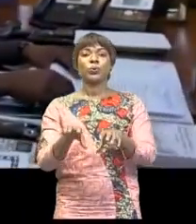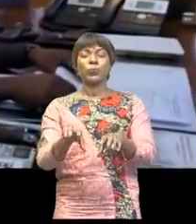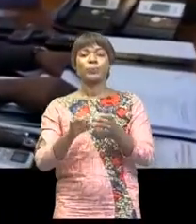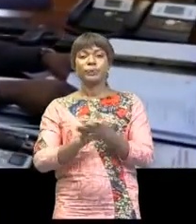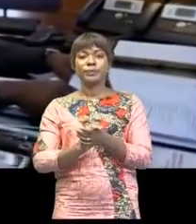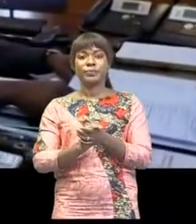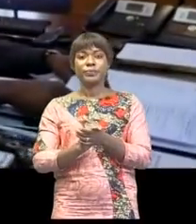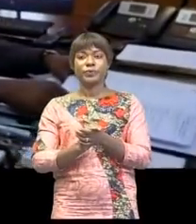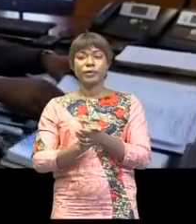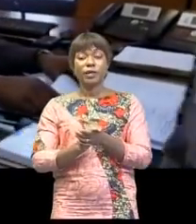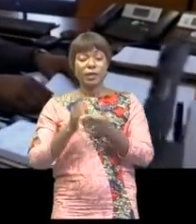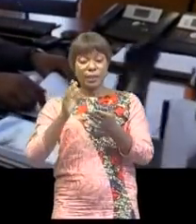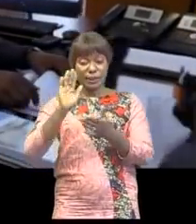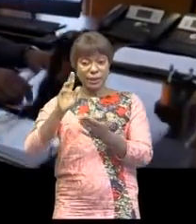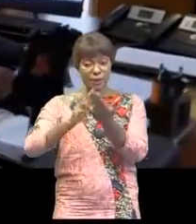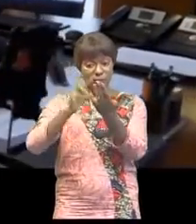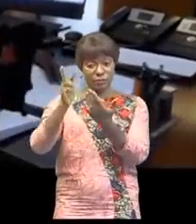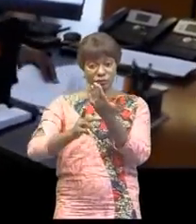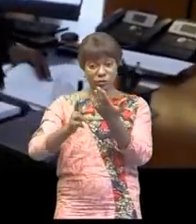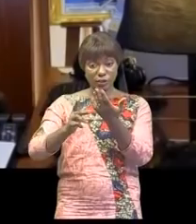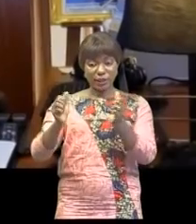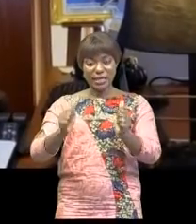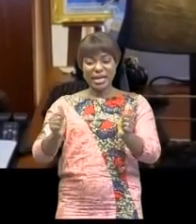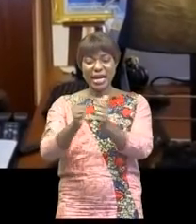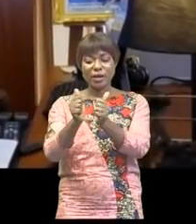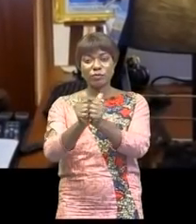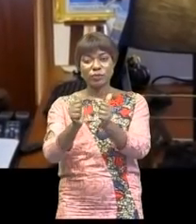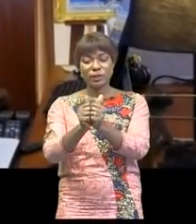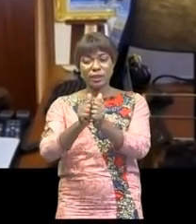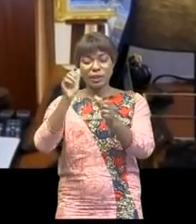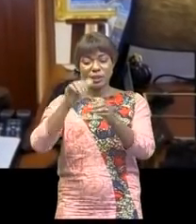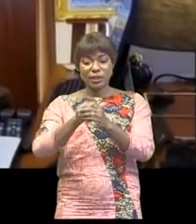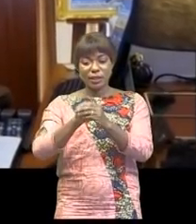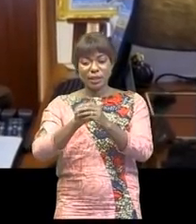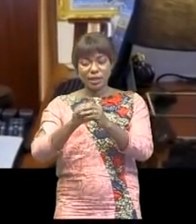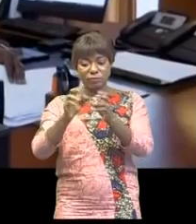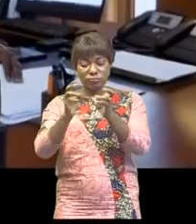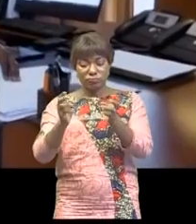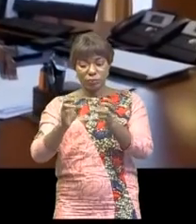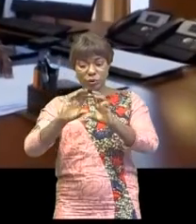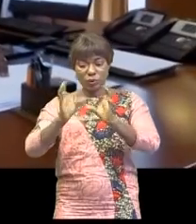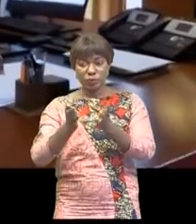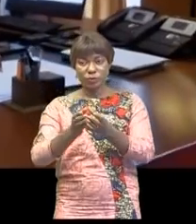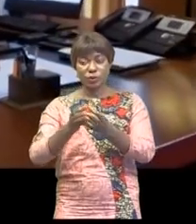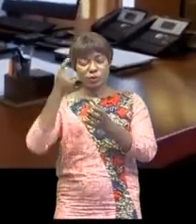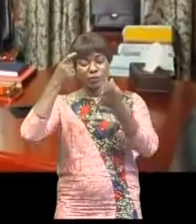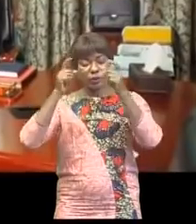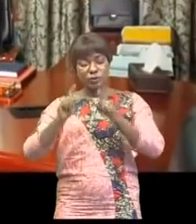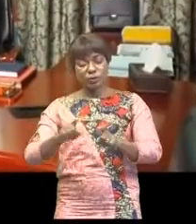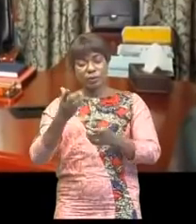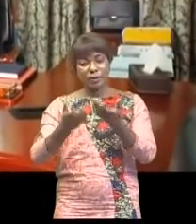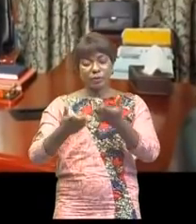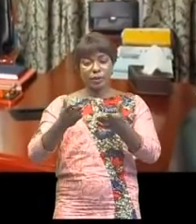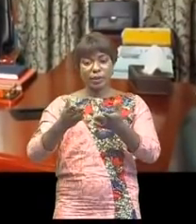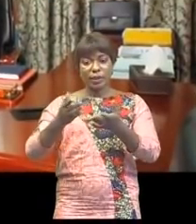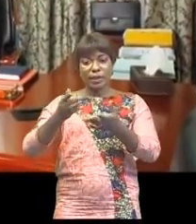Congo. Ces projets harmonisés dans le cadre d'une commission ad hoc conformément à la décision du Conseil des